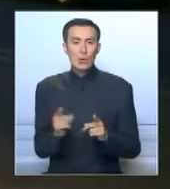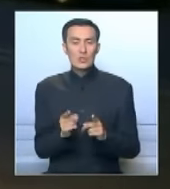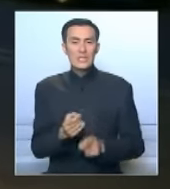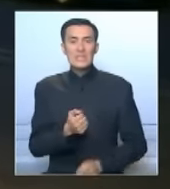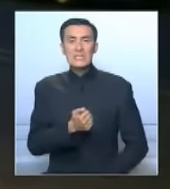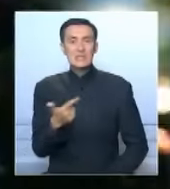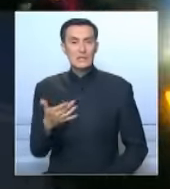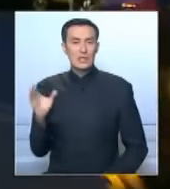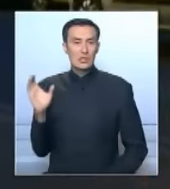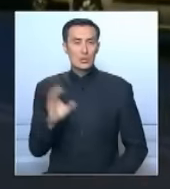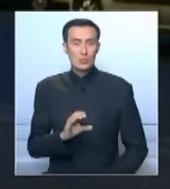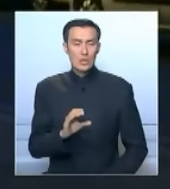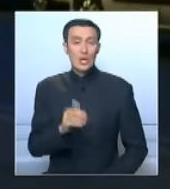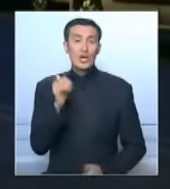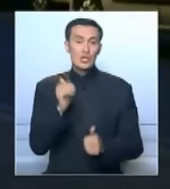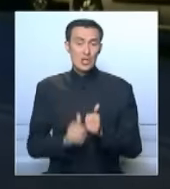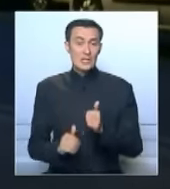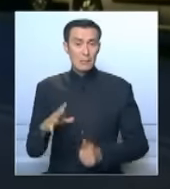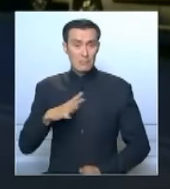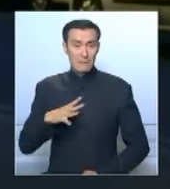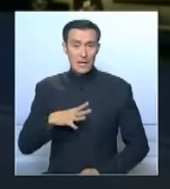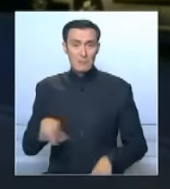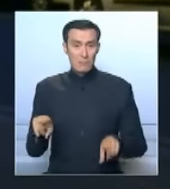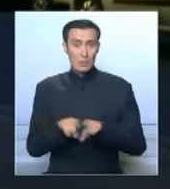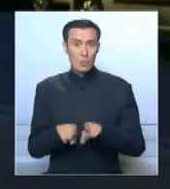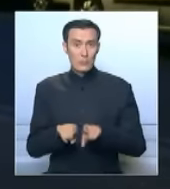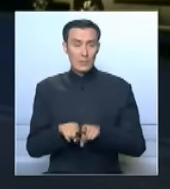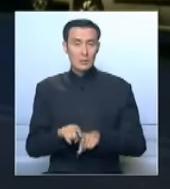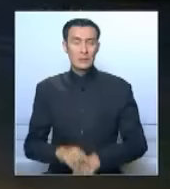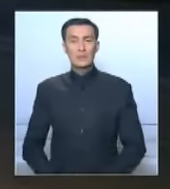несколько секунд. Часто случается в Риме подобное?